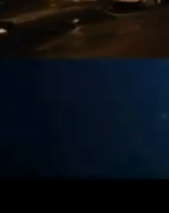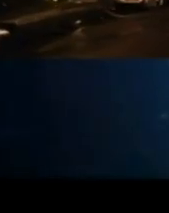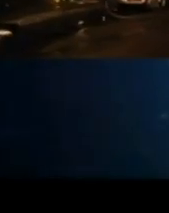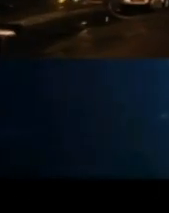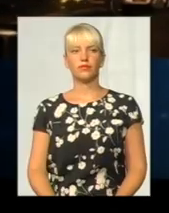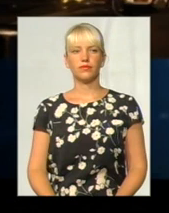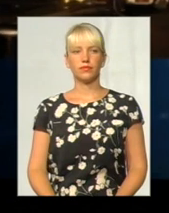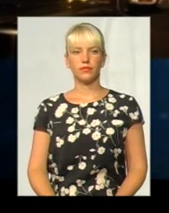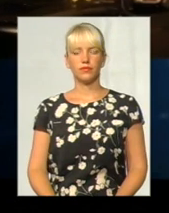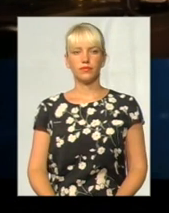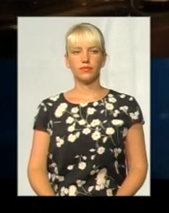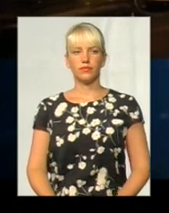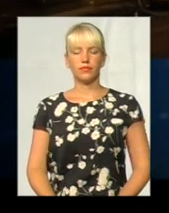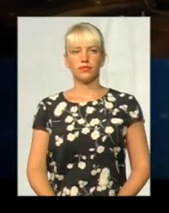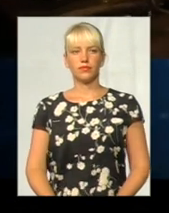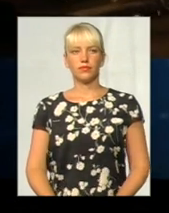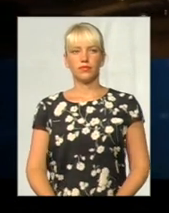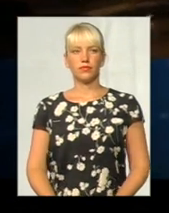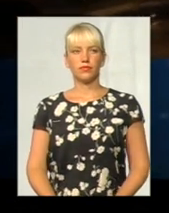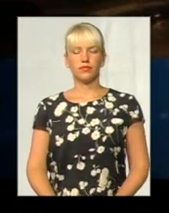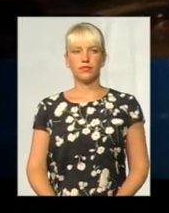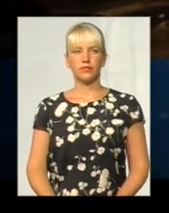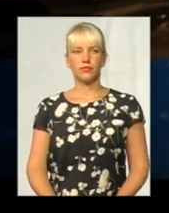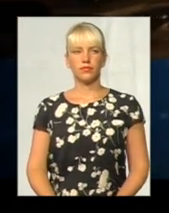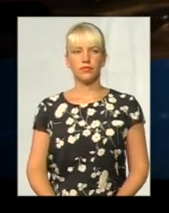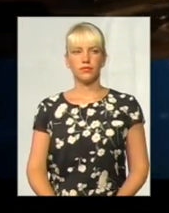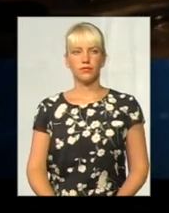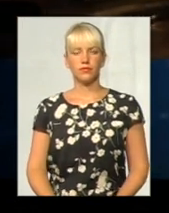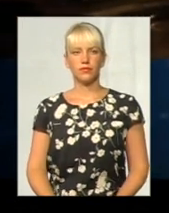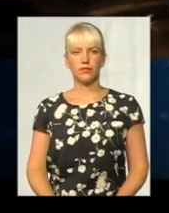А вас не знаєте хтось других тем, кого там запрошували?